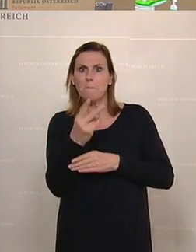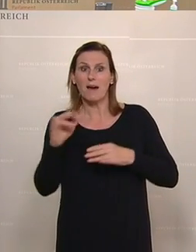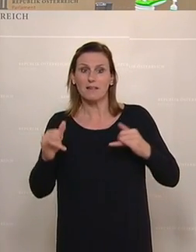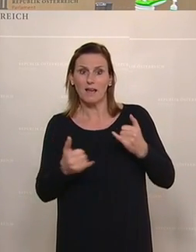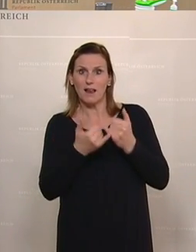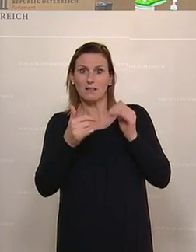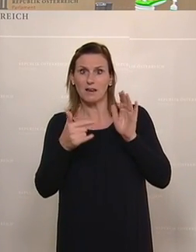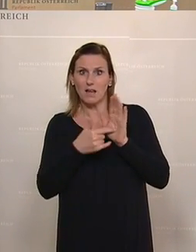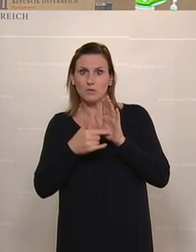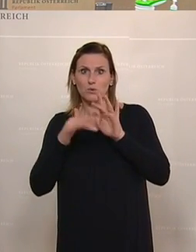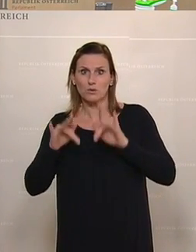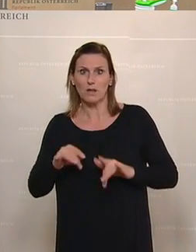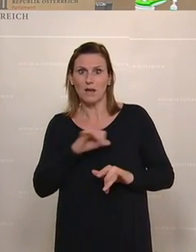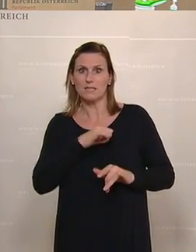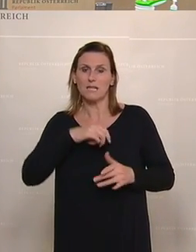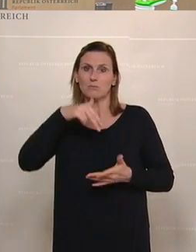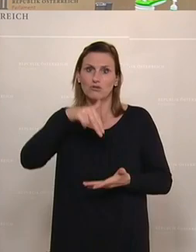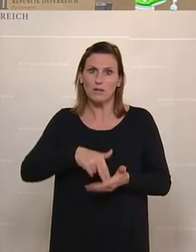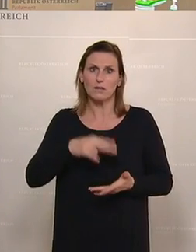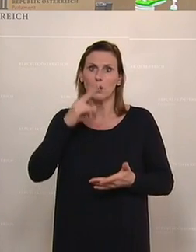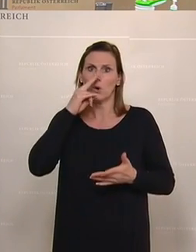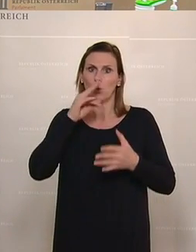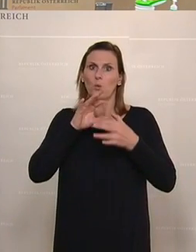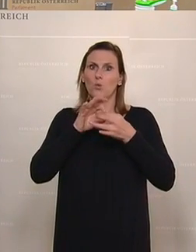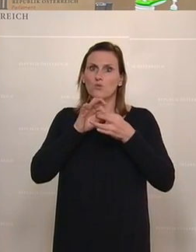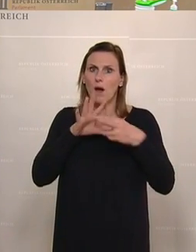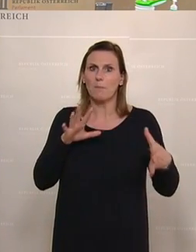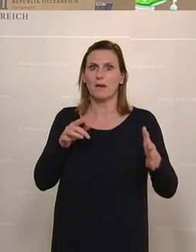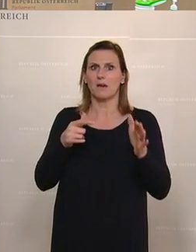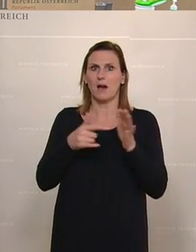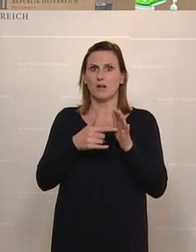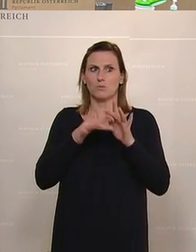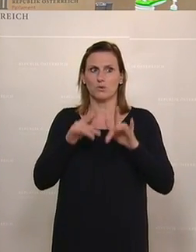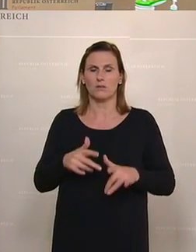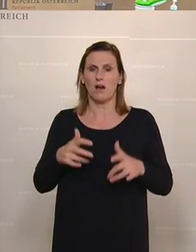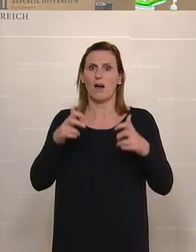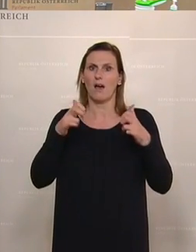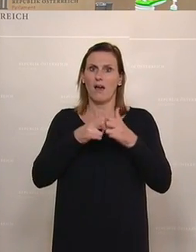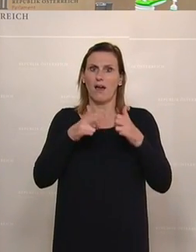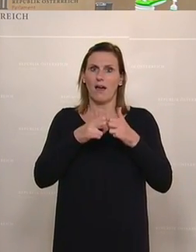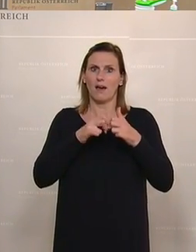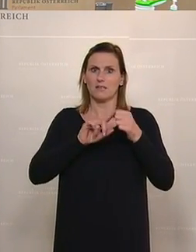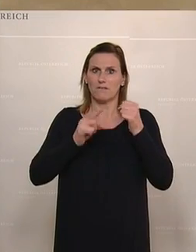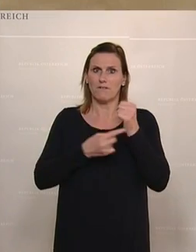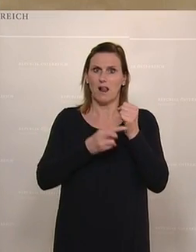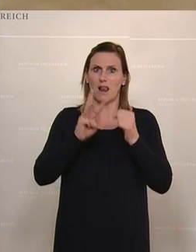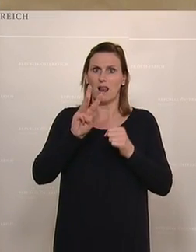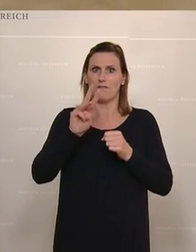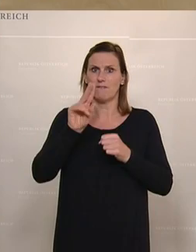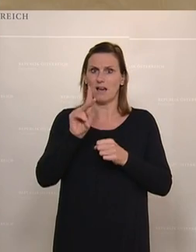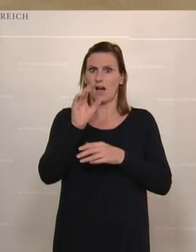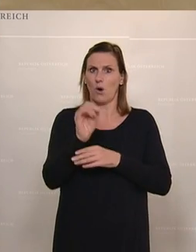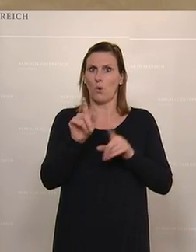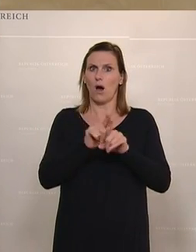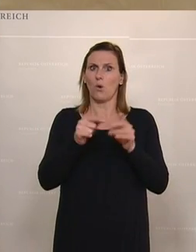Anspruch haben, dass Selbstständige unabhängig des Anspruchs auf Zuwendung aus dem Härtefalls der WKO Anspruch haben und ganz